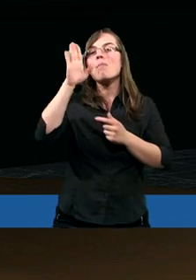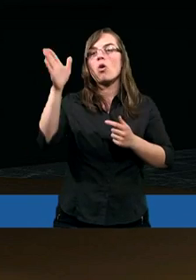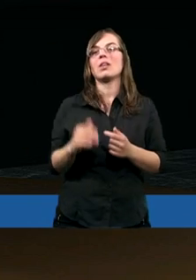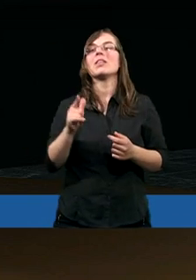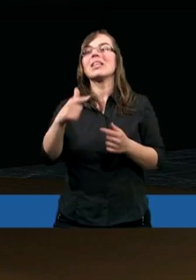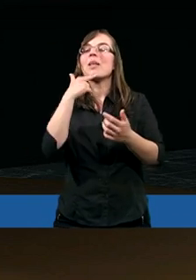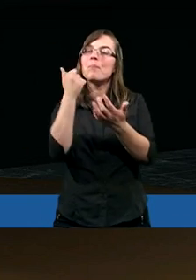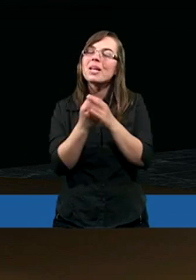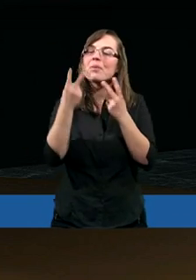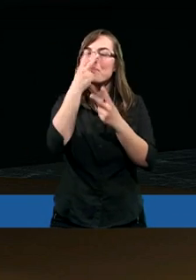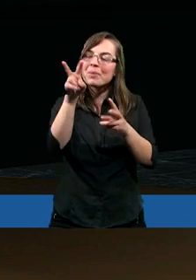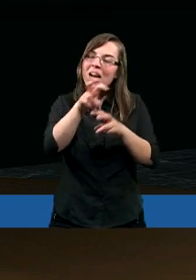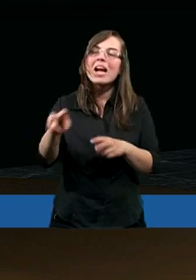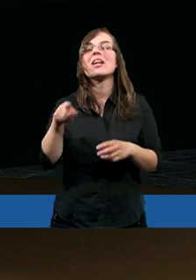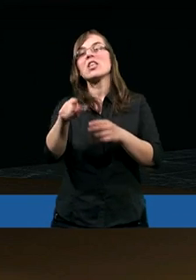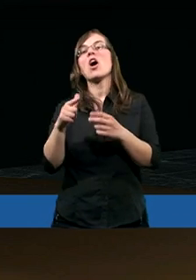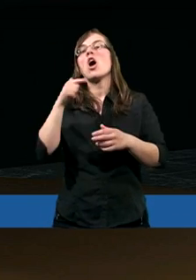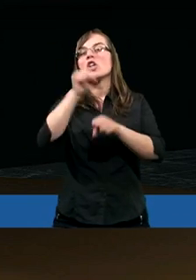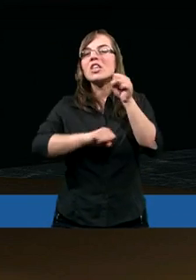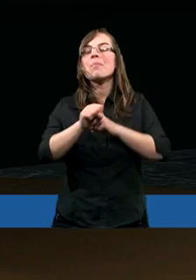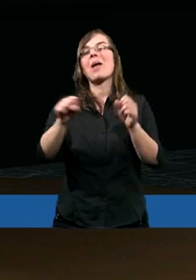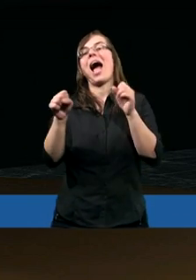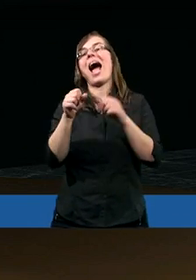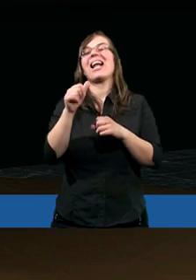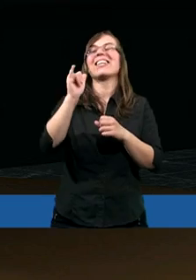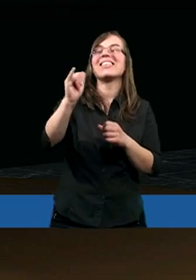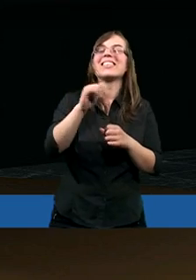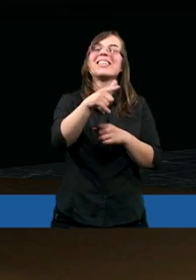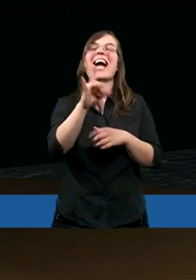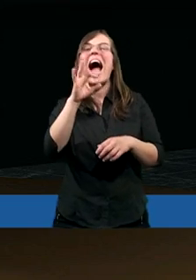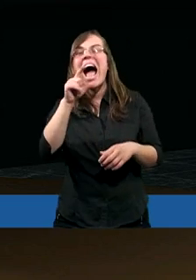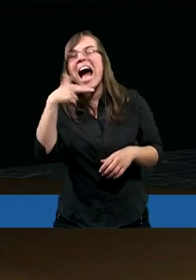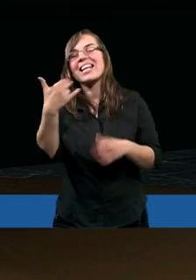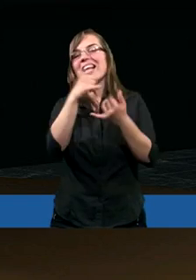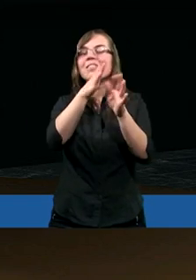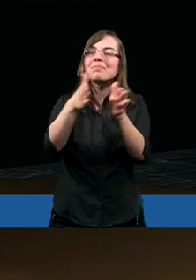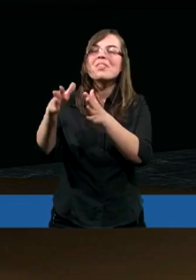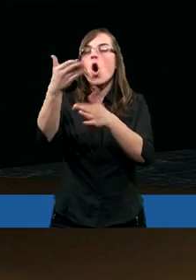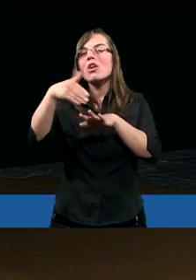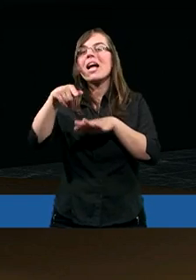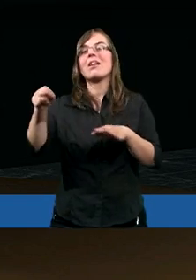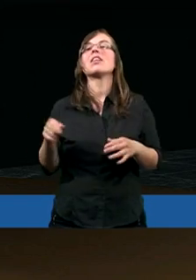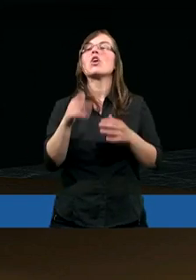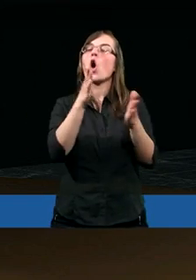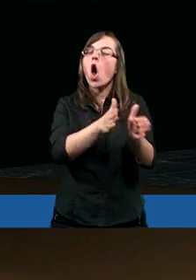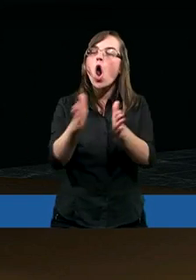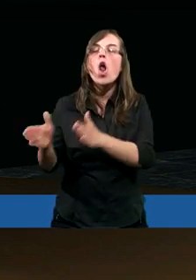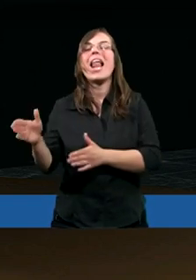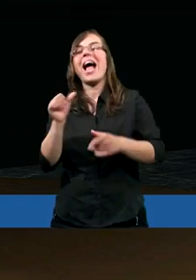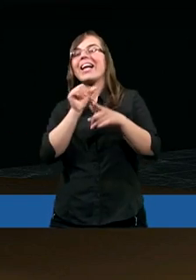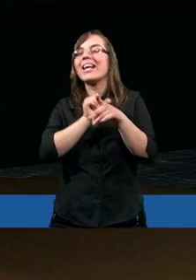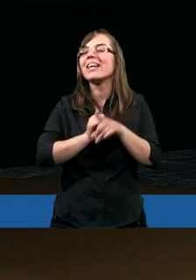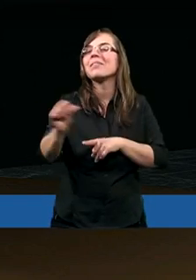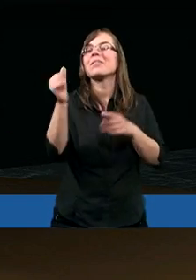się tym listom, choćby list do Rzymian, piąty rozdział, list do Galacji, również piąty rozdział, to byśmy zobaczyli, że czasami jest inna kolejność albo